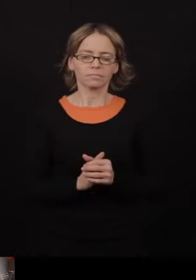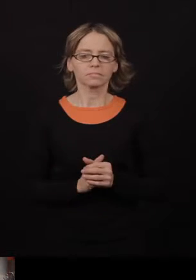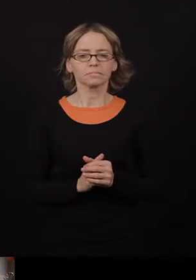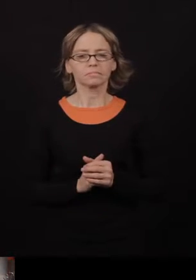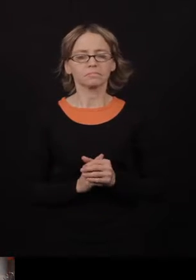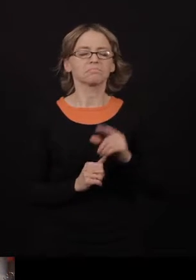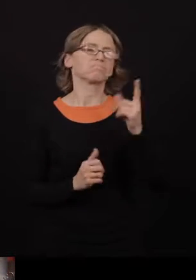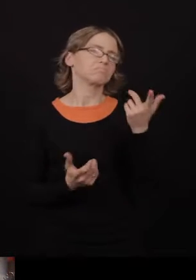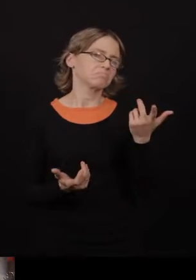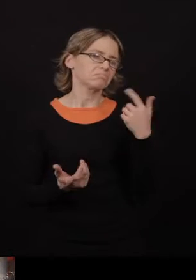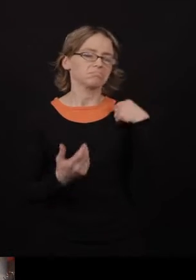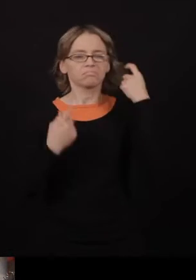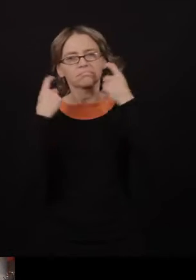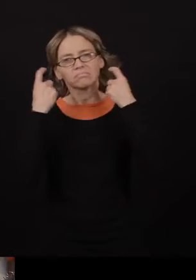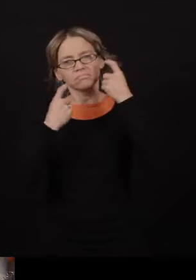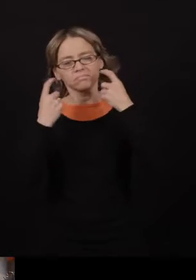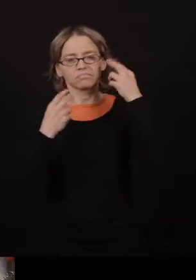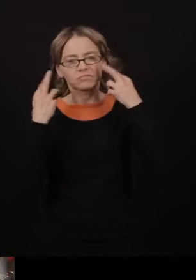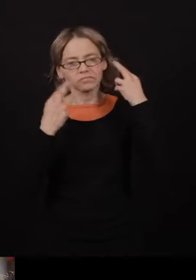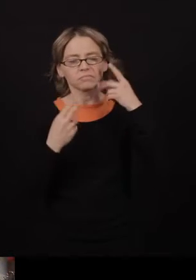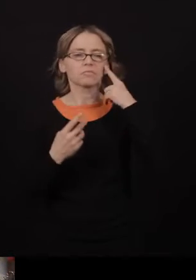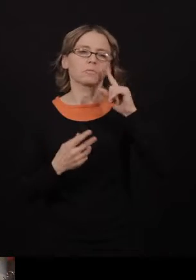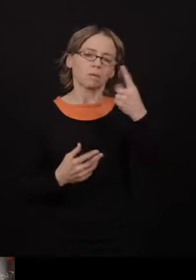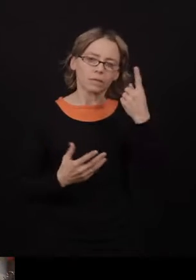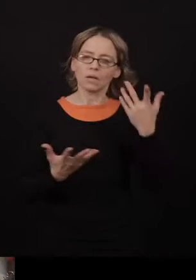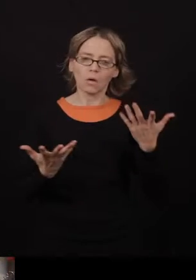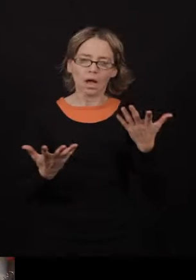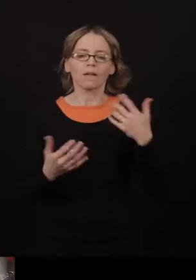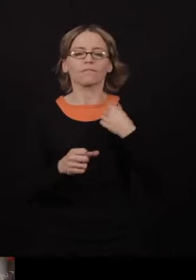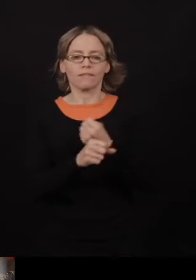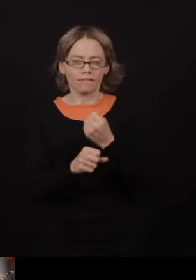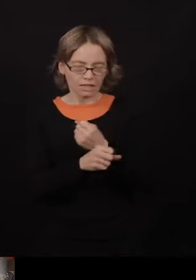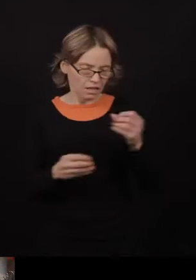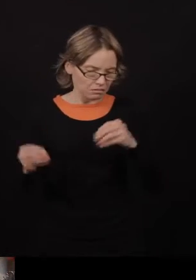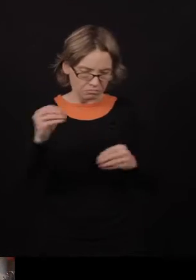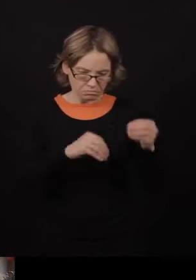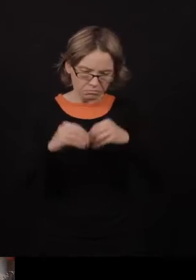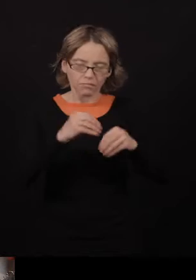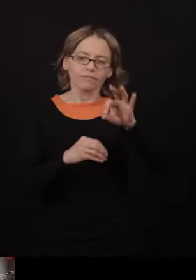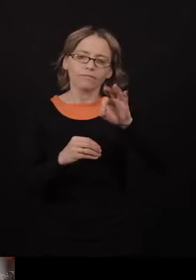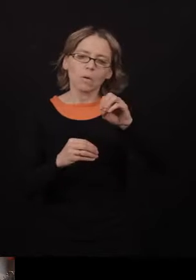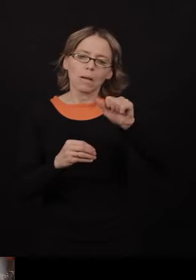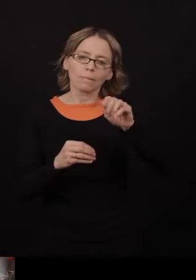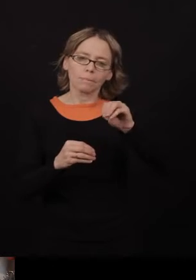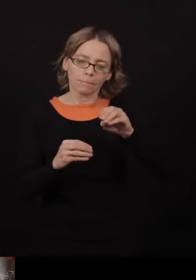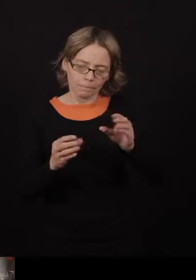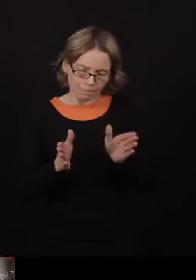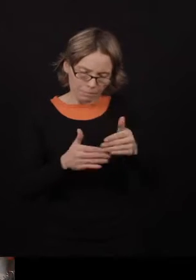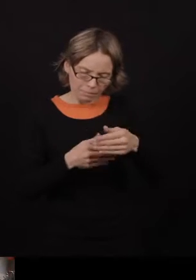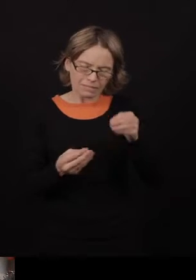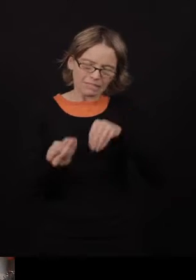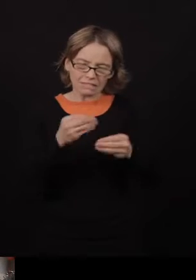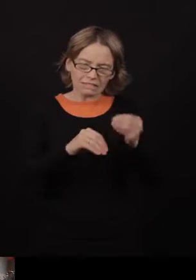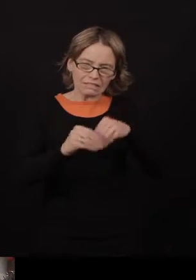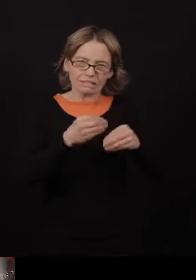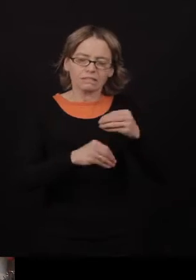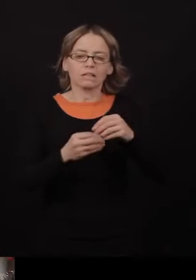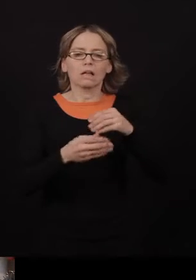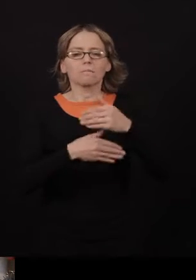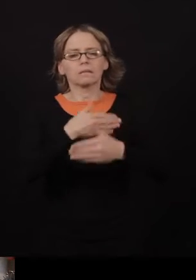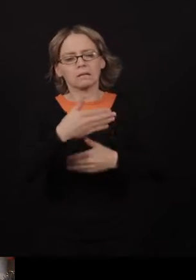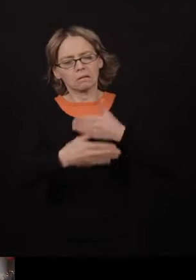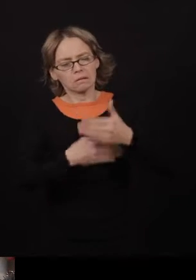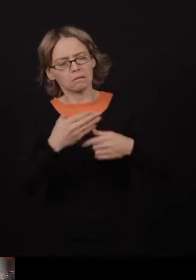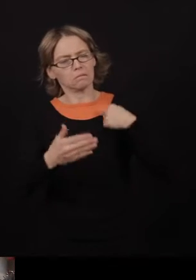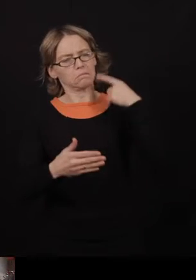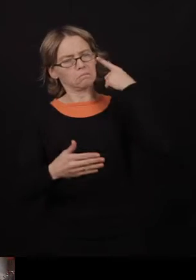intéresse. L'œuvre est surtout faite de tilleul parce qu'un de mes amis avait une grande quantité